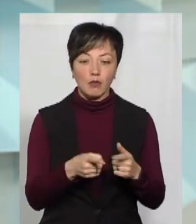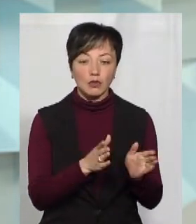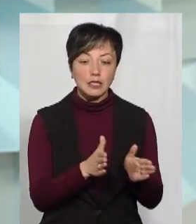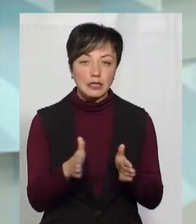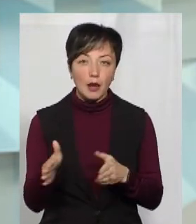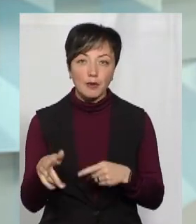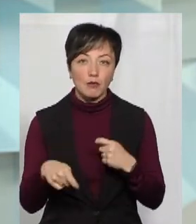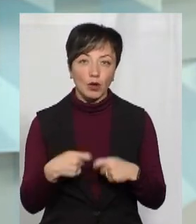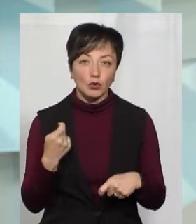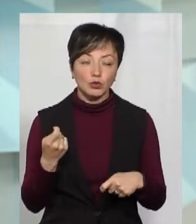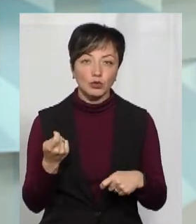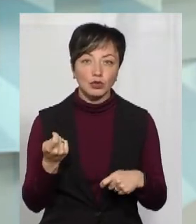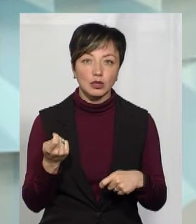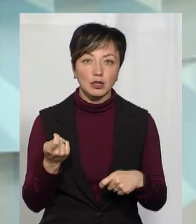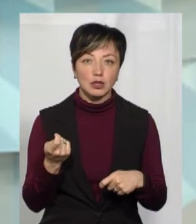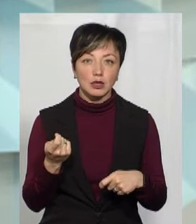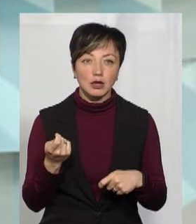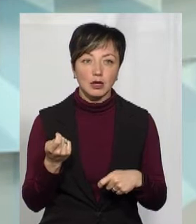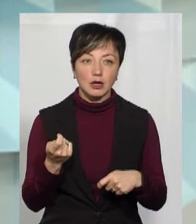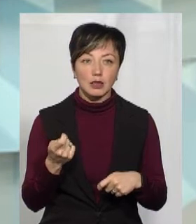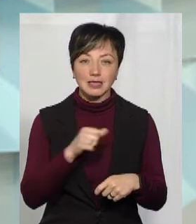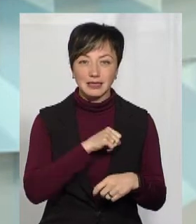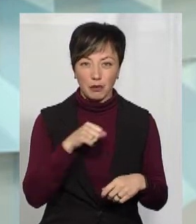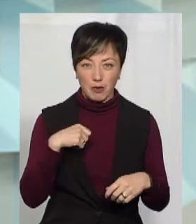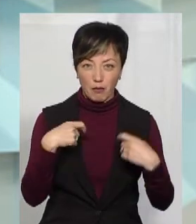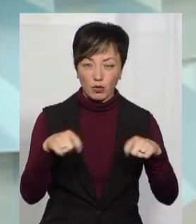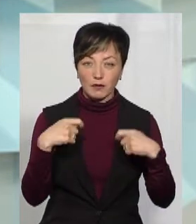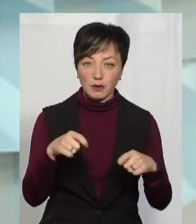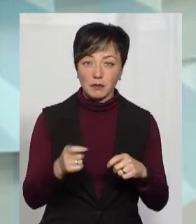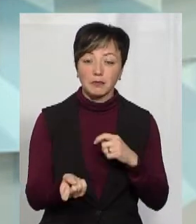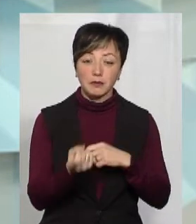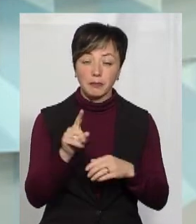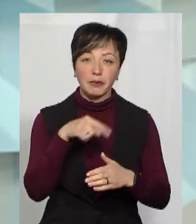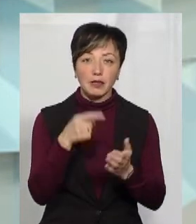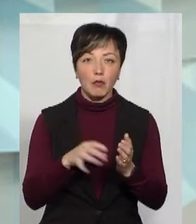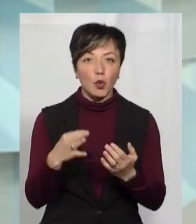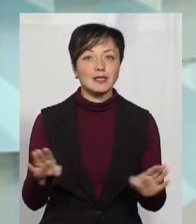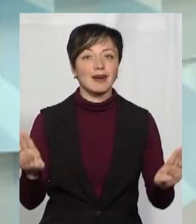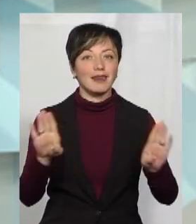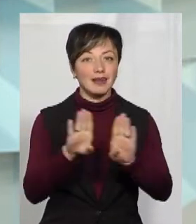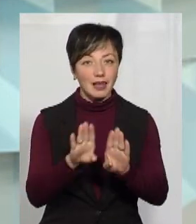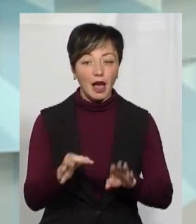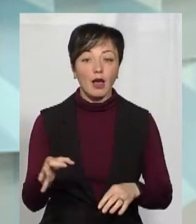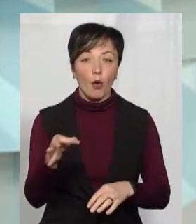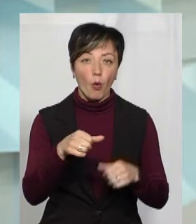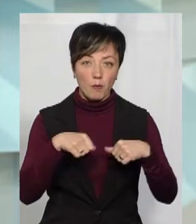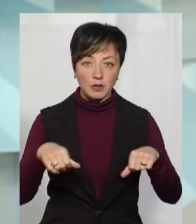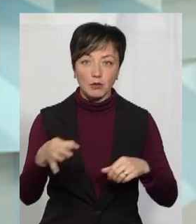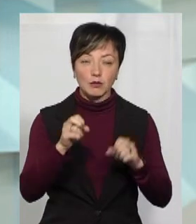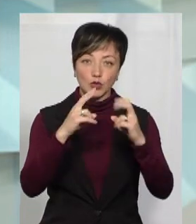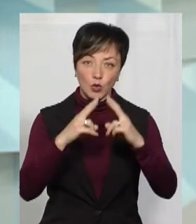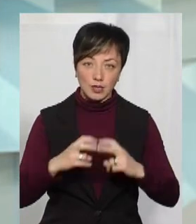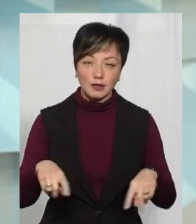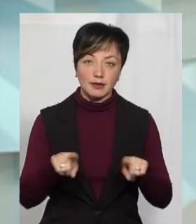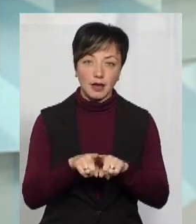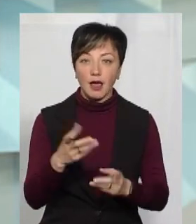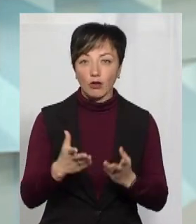суб'єктами господарювання, буде ставитись питання про закриття, і комісія обласна ТЕП та НС може розглянути